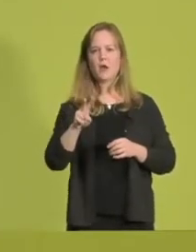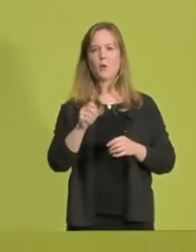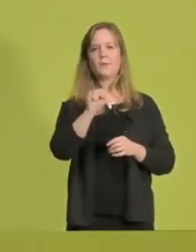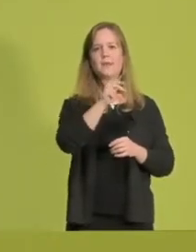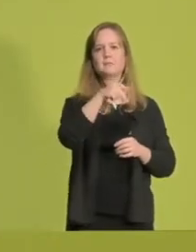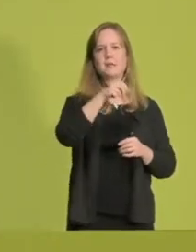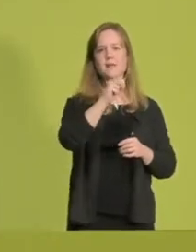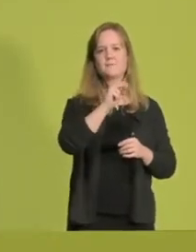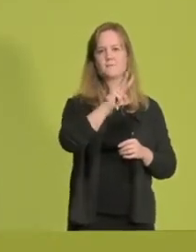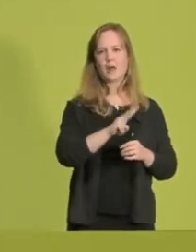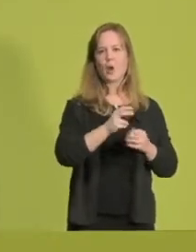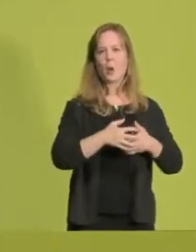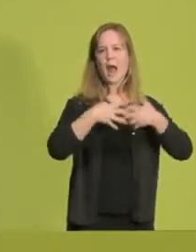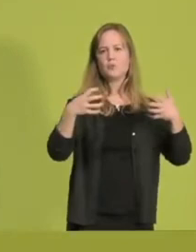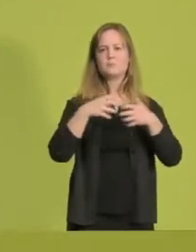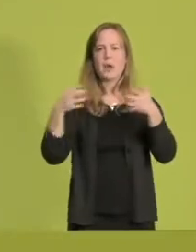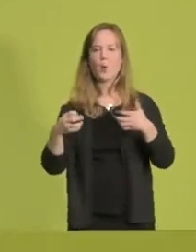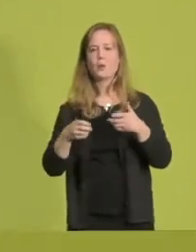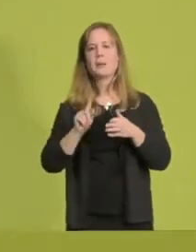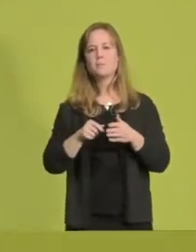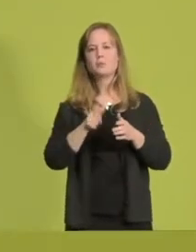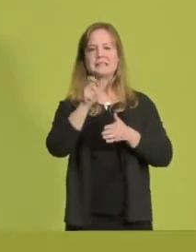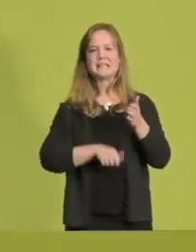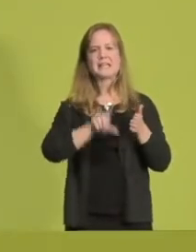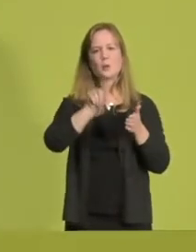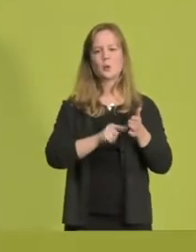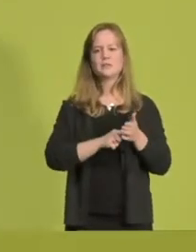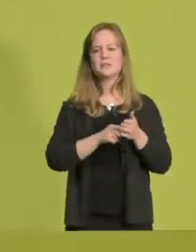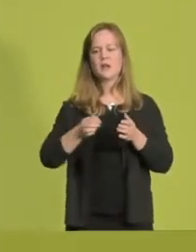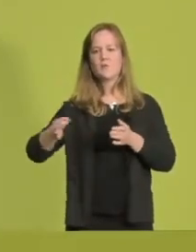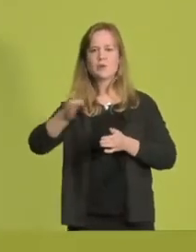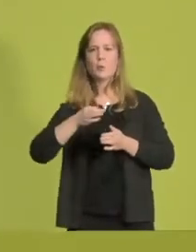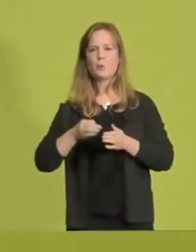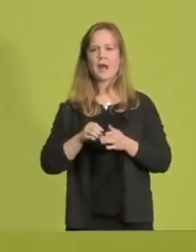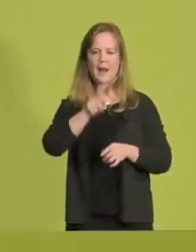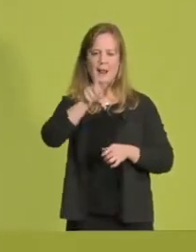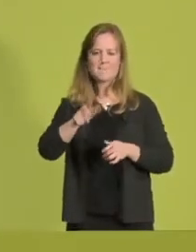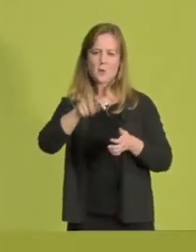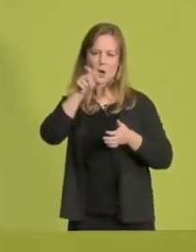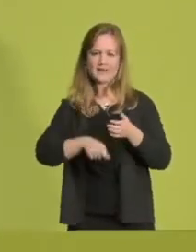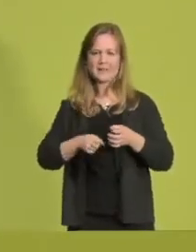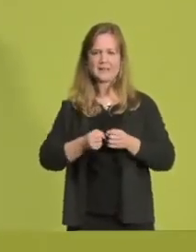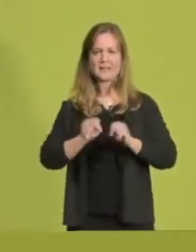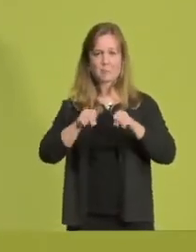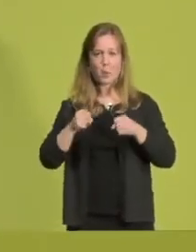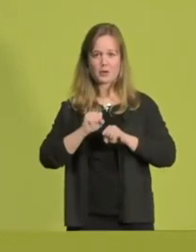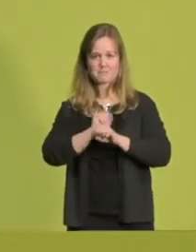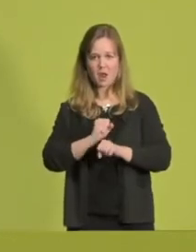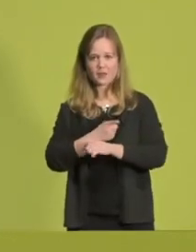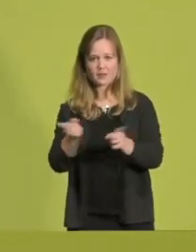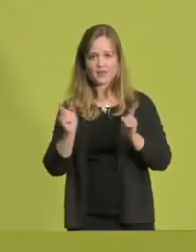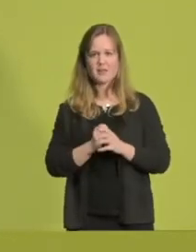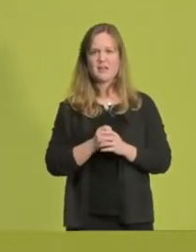Dazu gehört ein besseres bezahlbares Ticketangebot. Wir wollen kommunale Bürgertickets erstmalig in Nordrhein-Westfalen ermöglichen. Und wir wollen weg